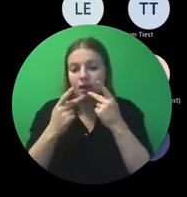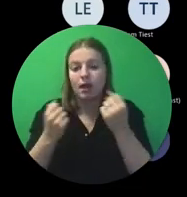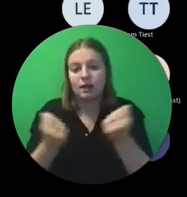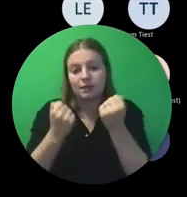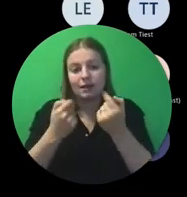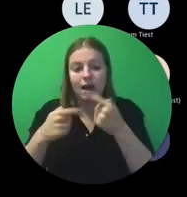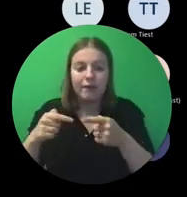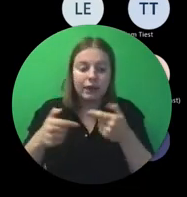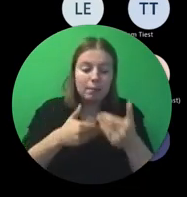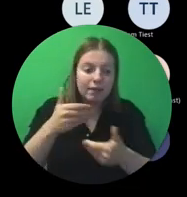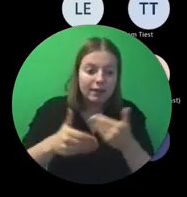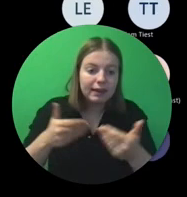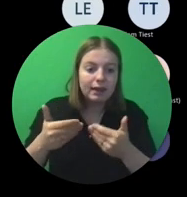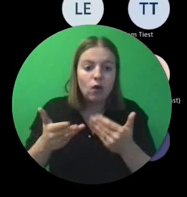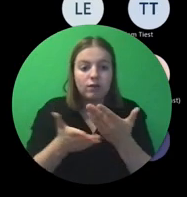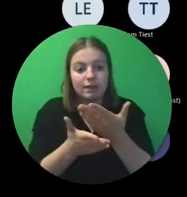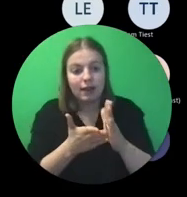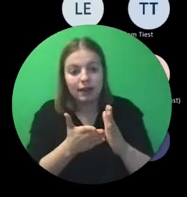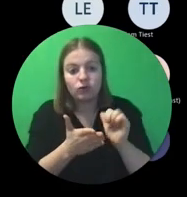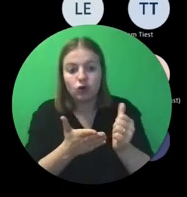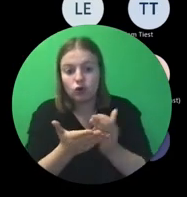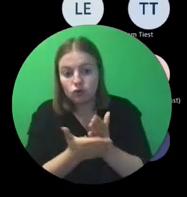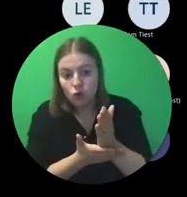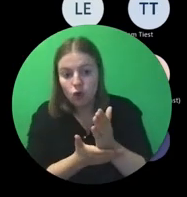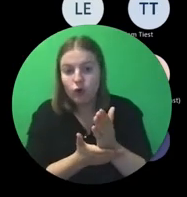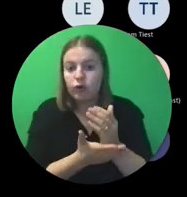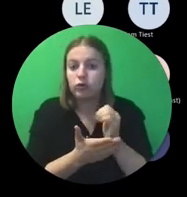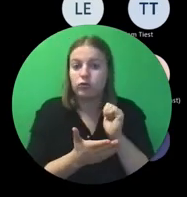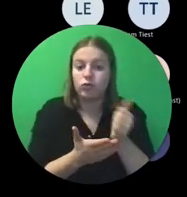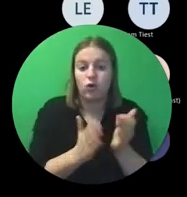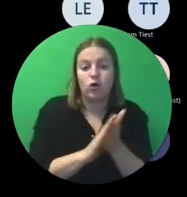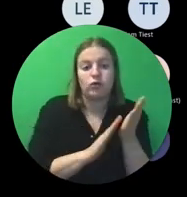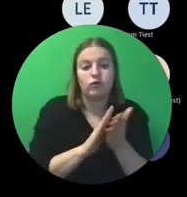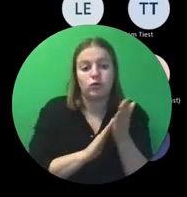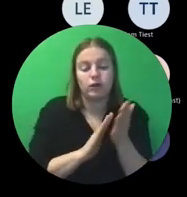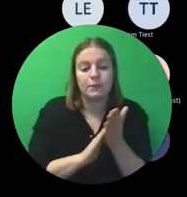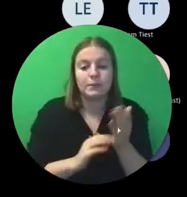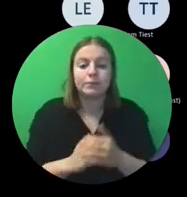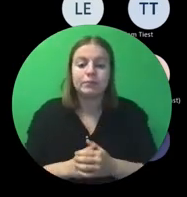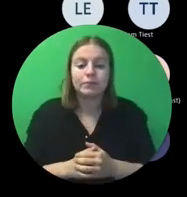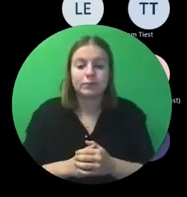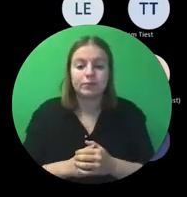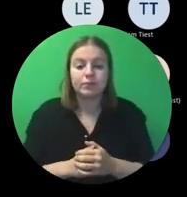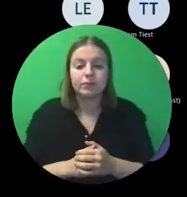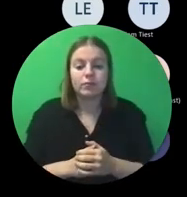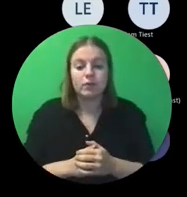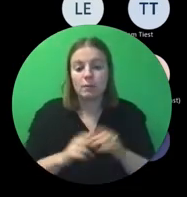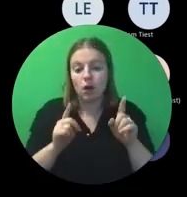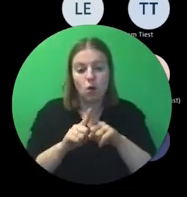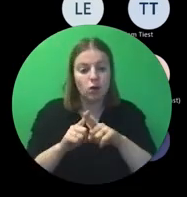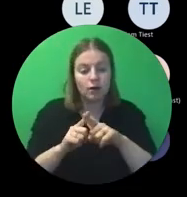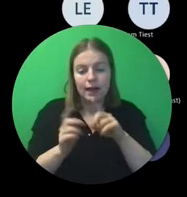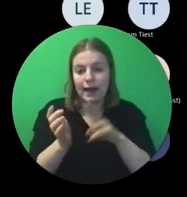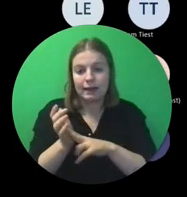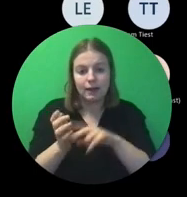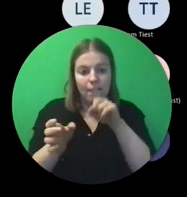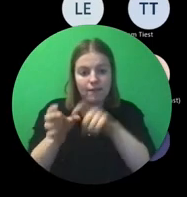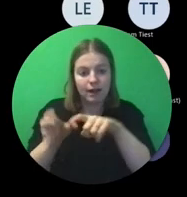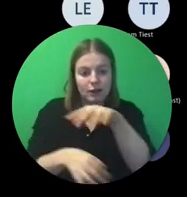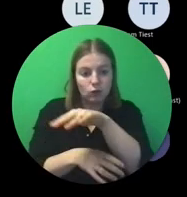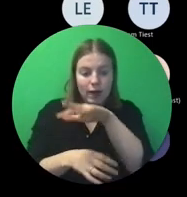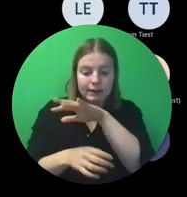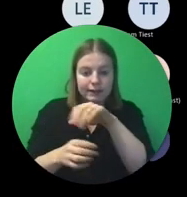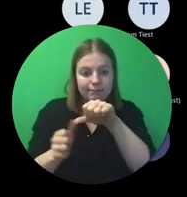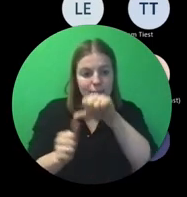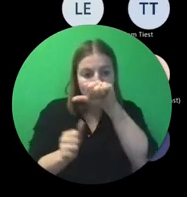of gedeeltelijke of weet ik veel gaan kunnen uitvoeren. Dat is ook voor een groot stuk maatwerk. Daar zal ook niks anders